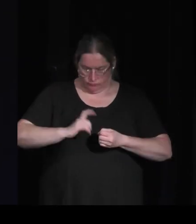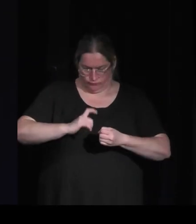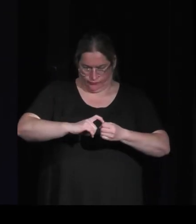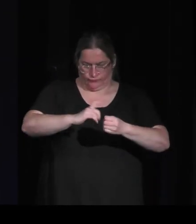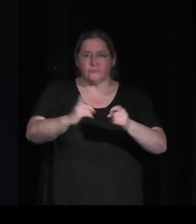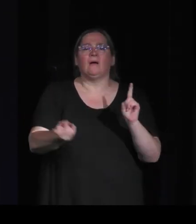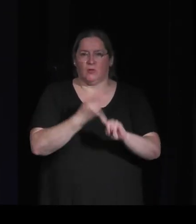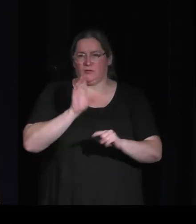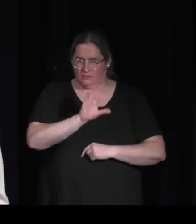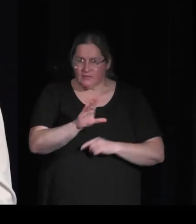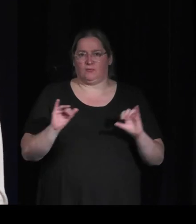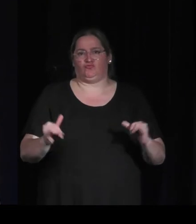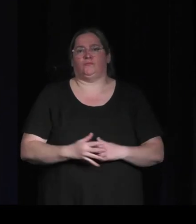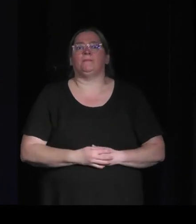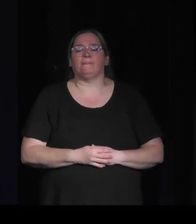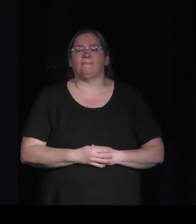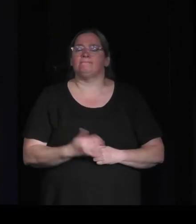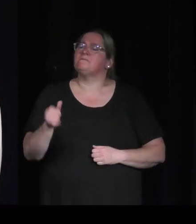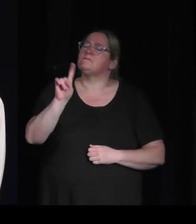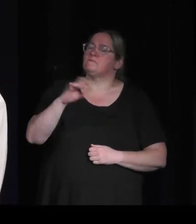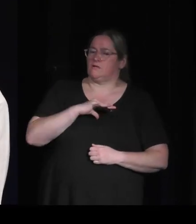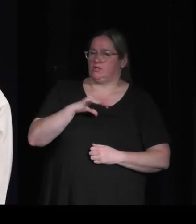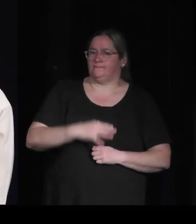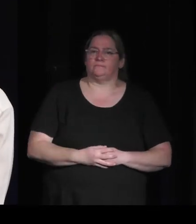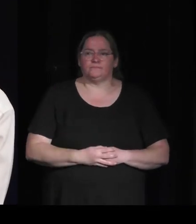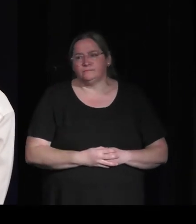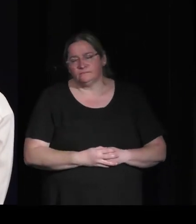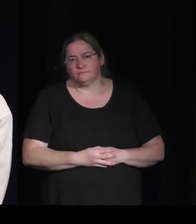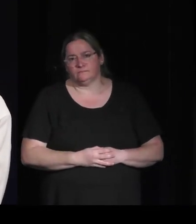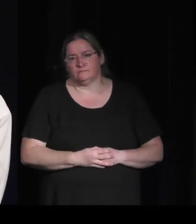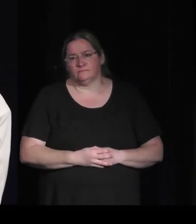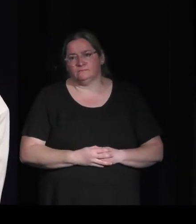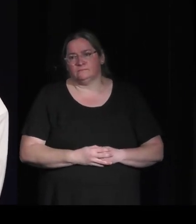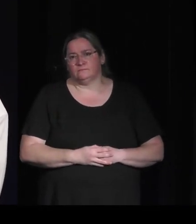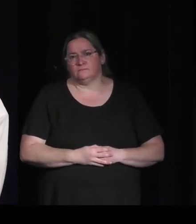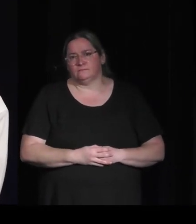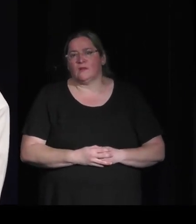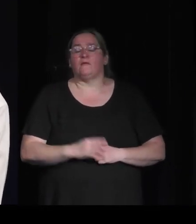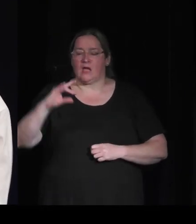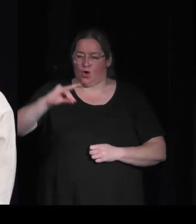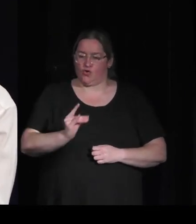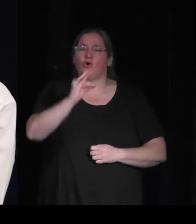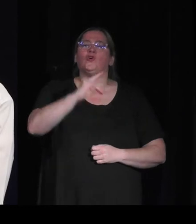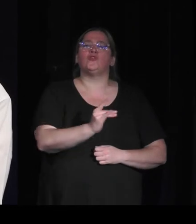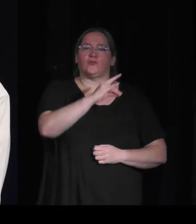que je trouve enfin alors j'ai refait l'historique de l'annonce de Dordogne